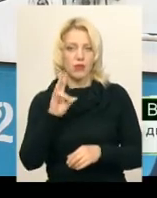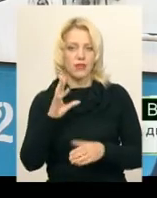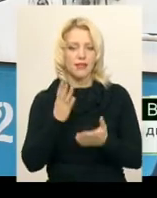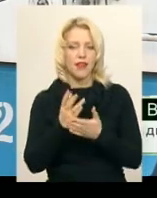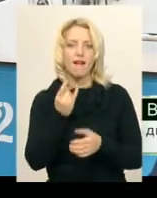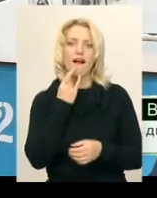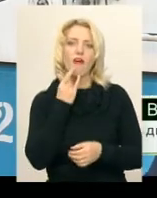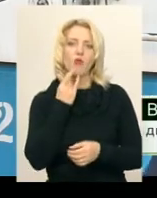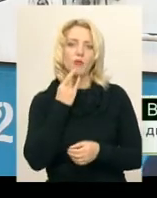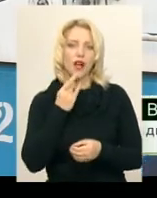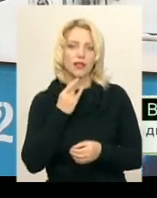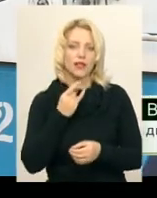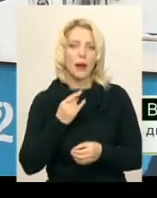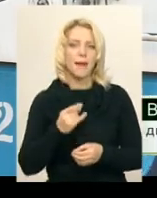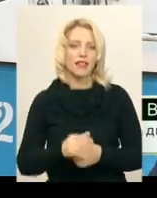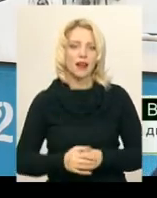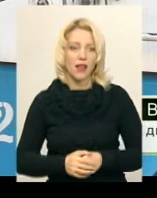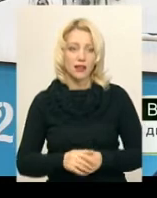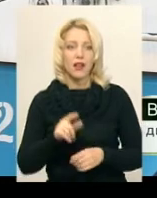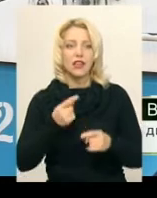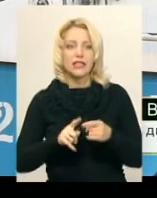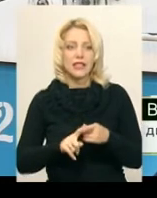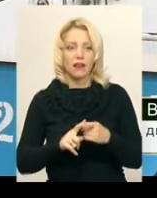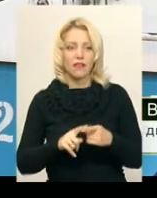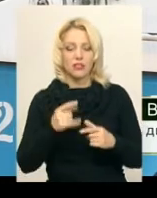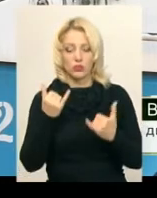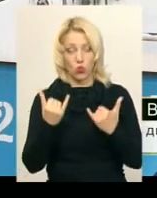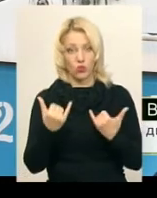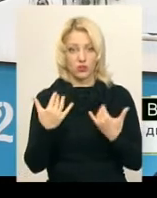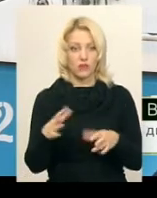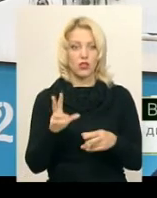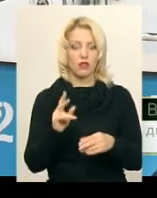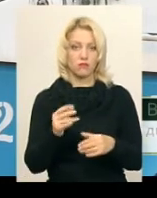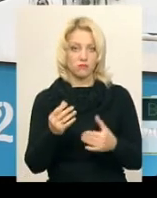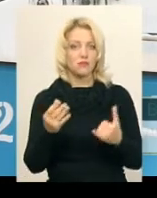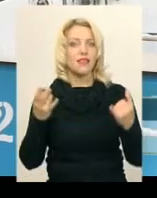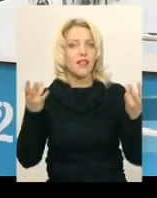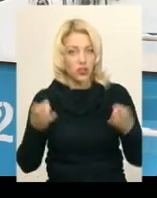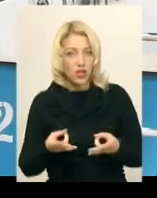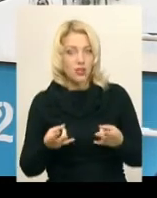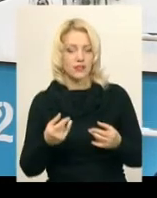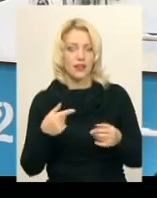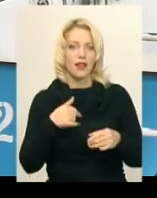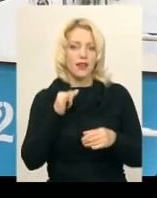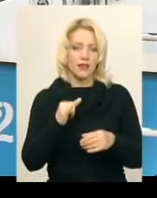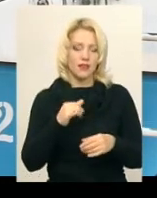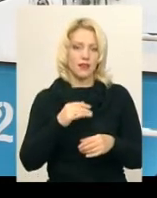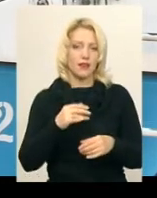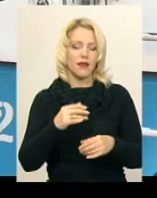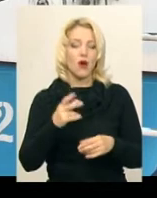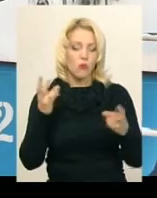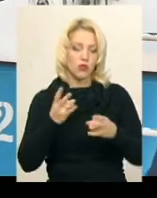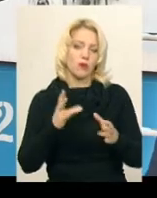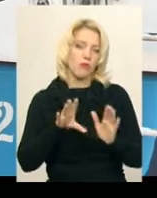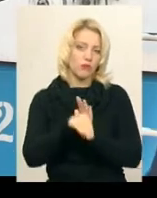акумуляторних батареях. Сьогодні це вже, напевне, на часі і його потрібно впроваджувати в